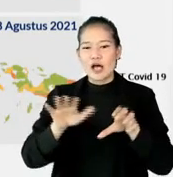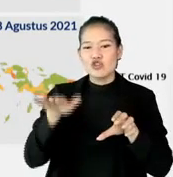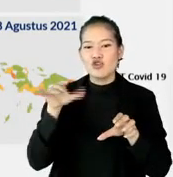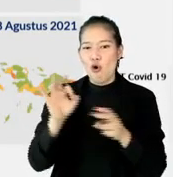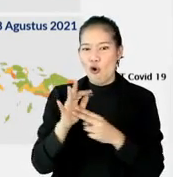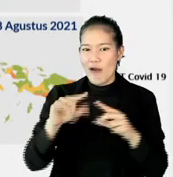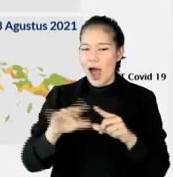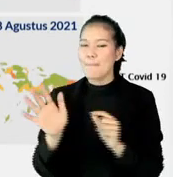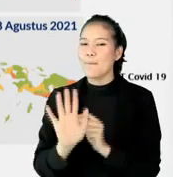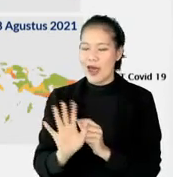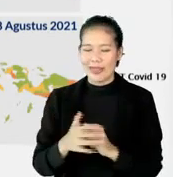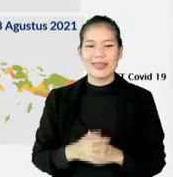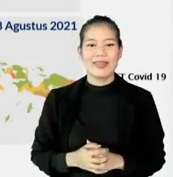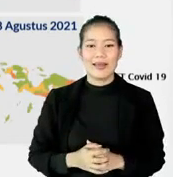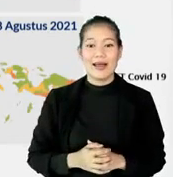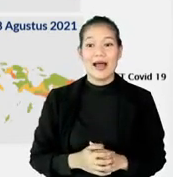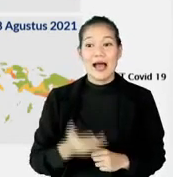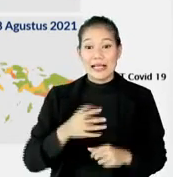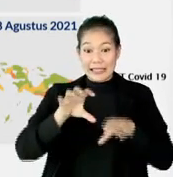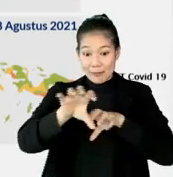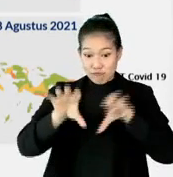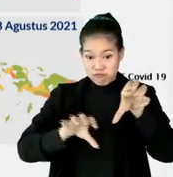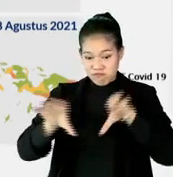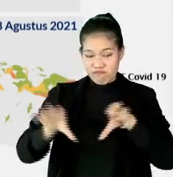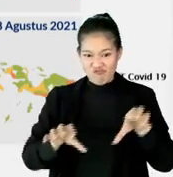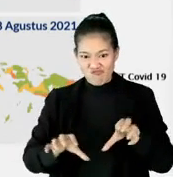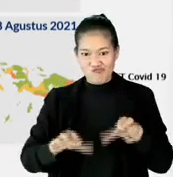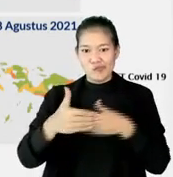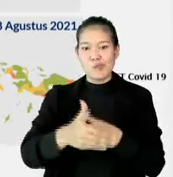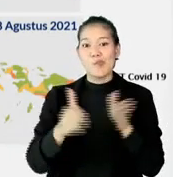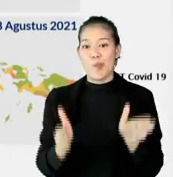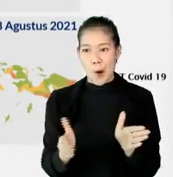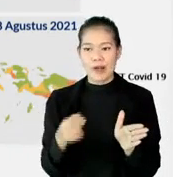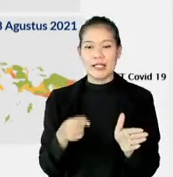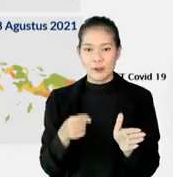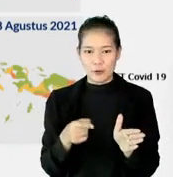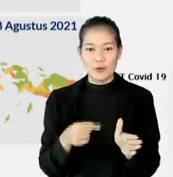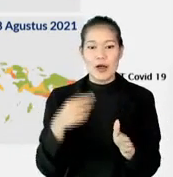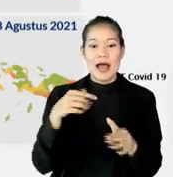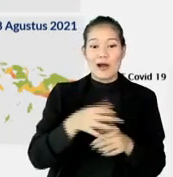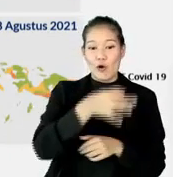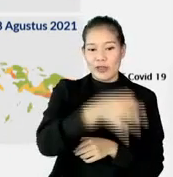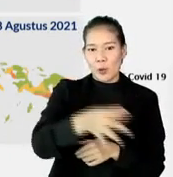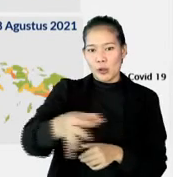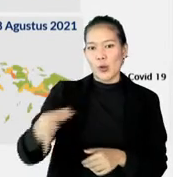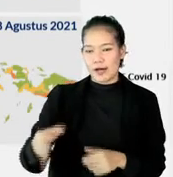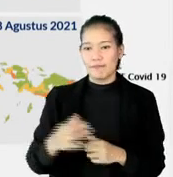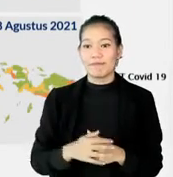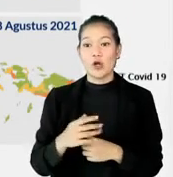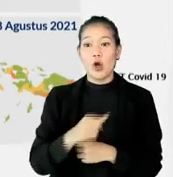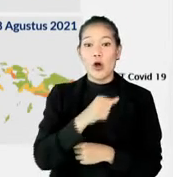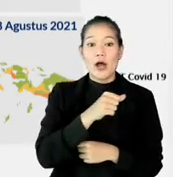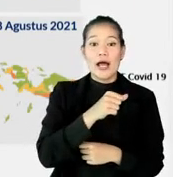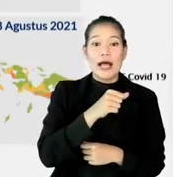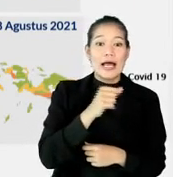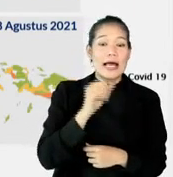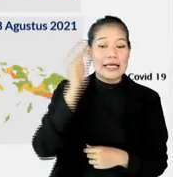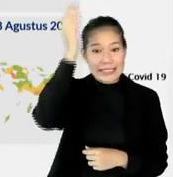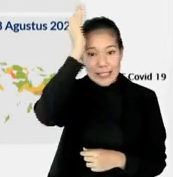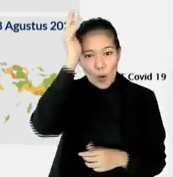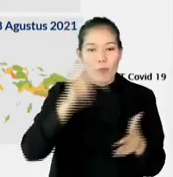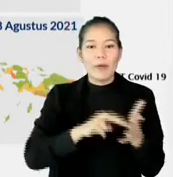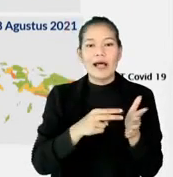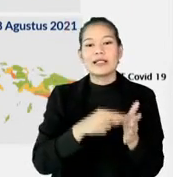zonasi. Jadi kita juga memetakkan Dr. Lola bor, berdasarkan bornya nih, di setiap kabupaten kota. Kalau hijau berarti di bawah